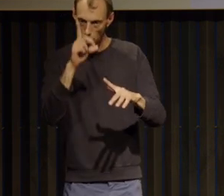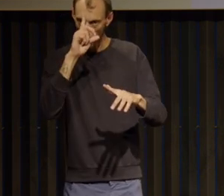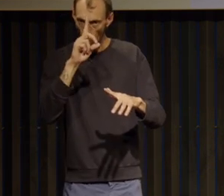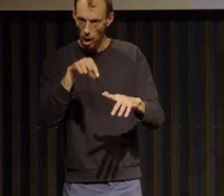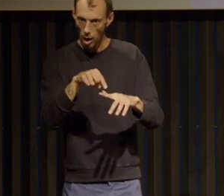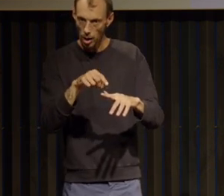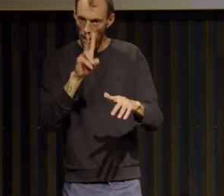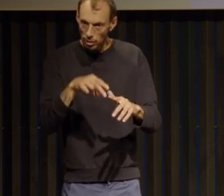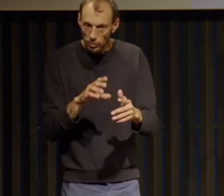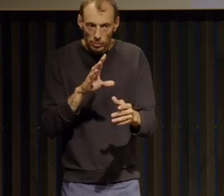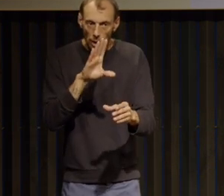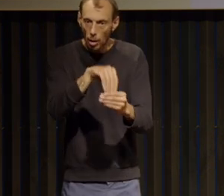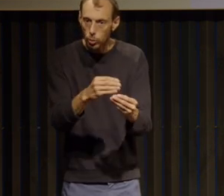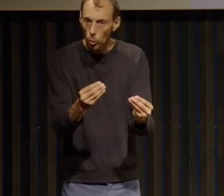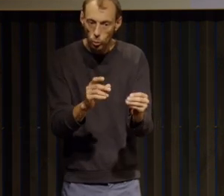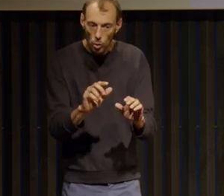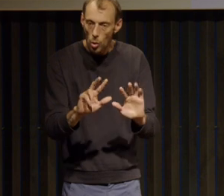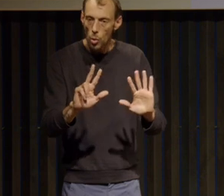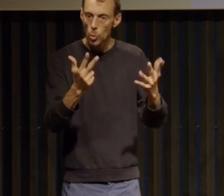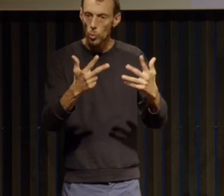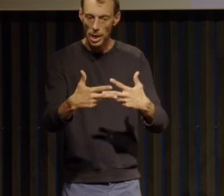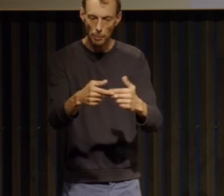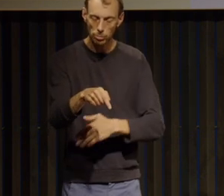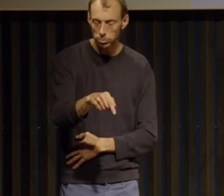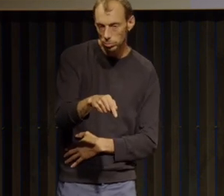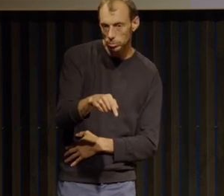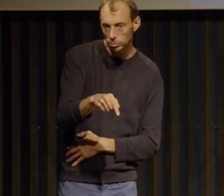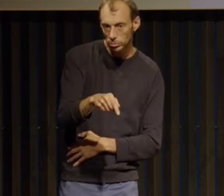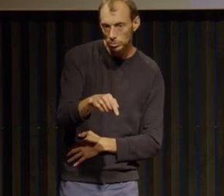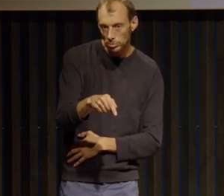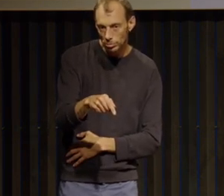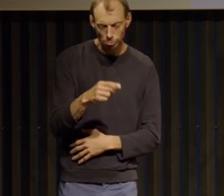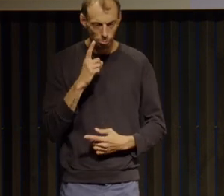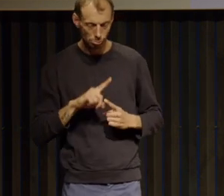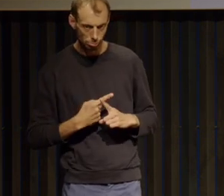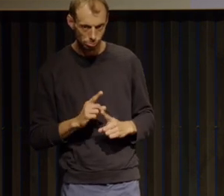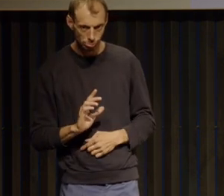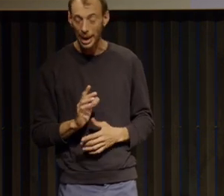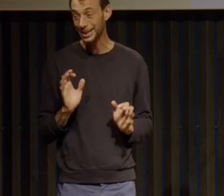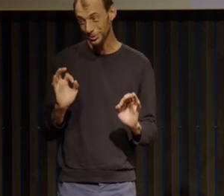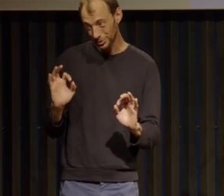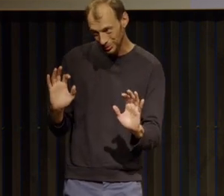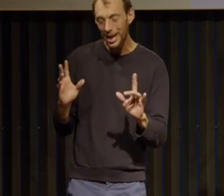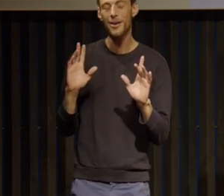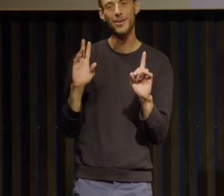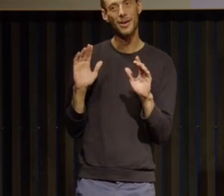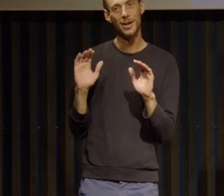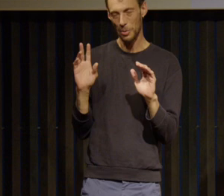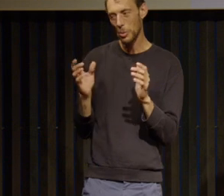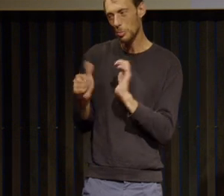éclairer ? Oui c'est une question que vous n pas la seule à me faire raconter cette question-là alors je tiens quand même à préciser que dans l'étape 3